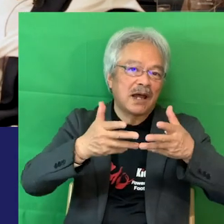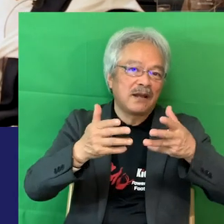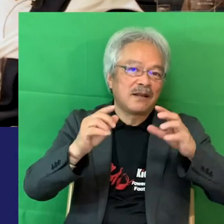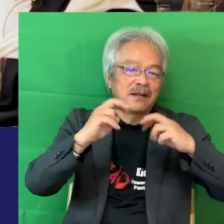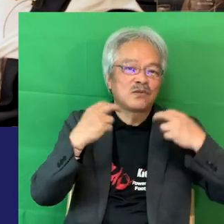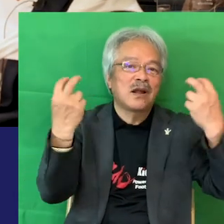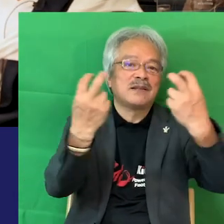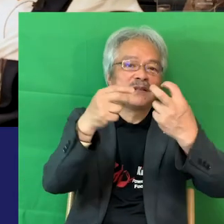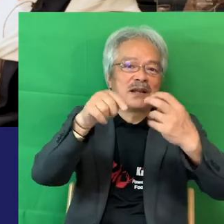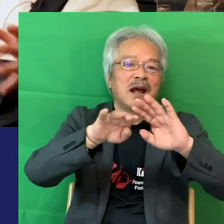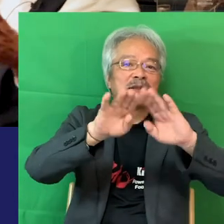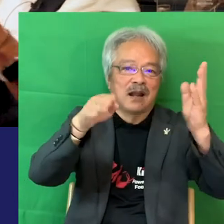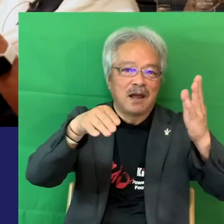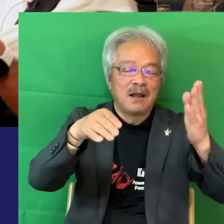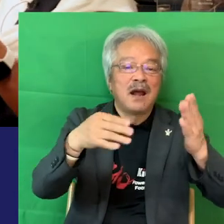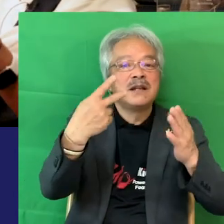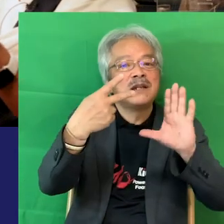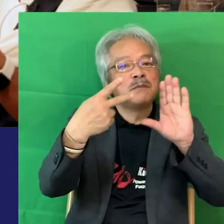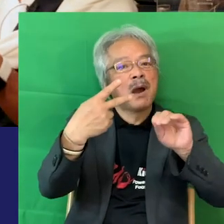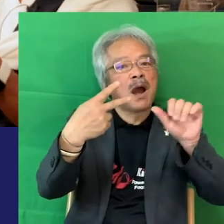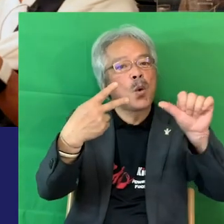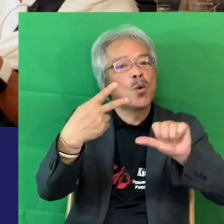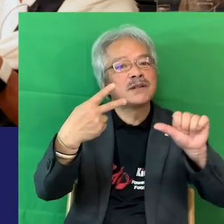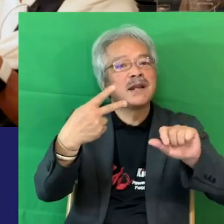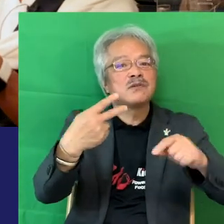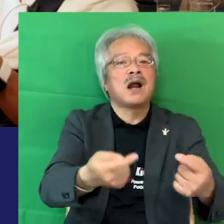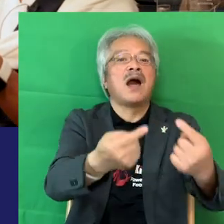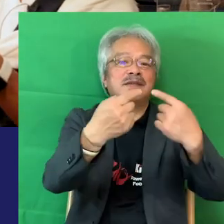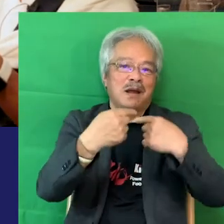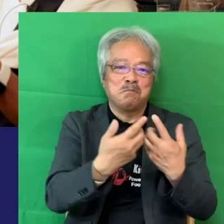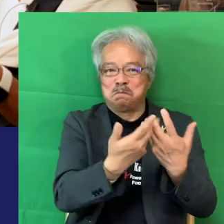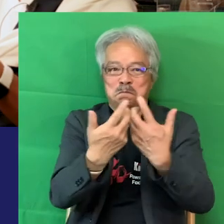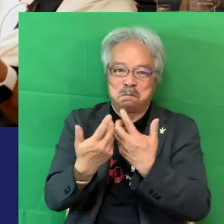外国人ばっりですよ決勝はオランダ対イングランドだった